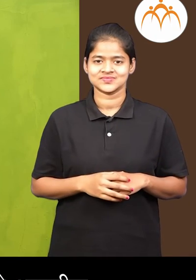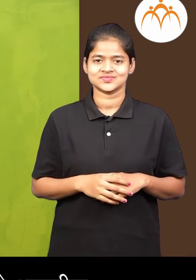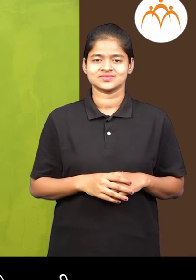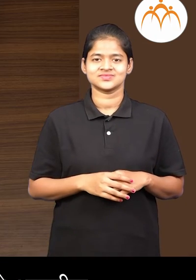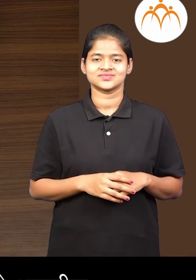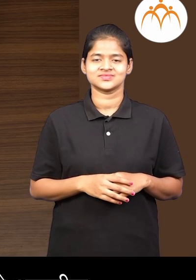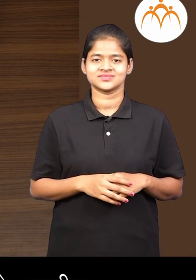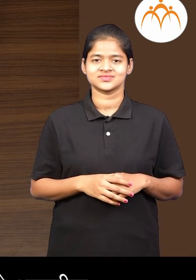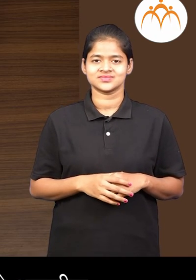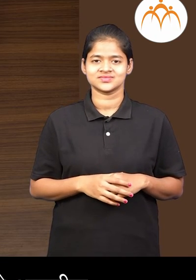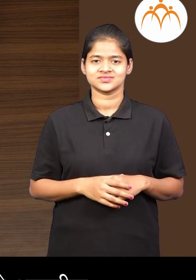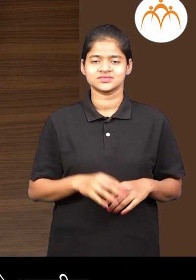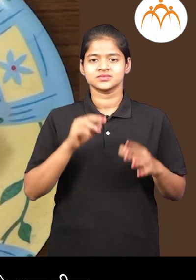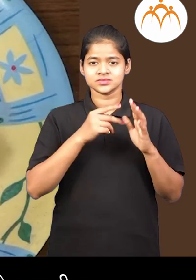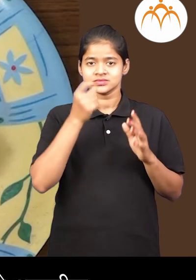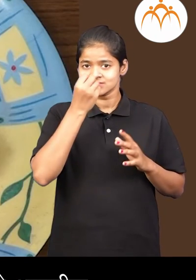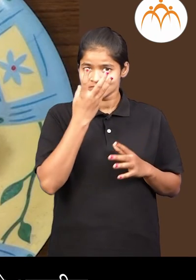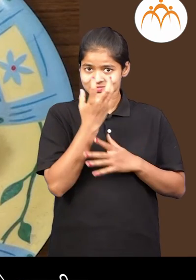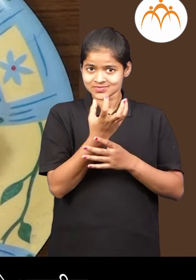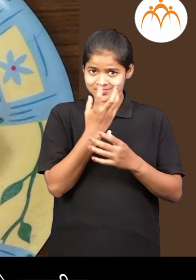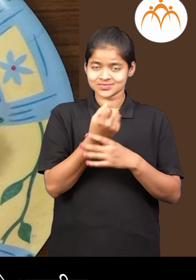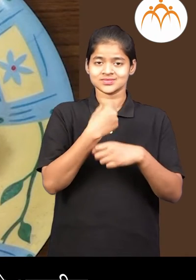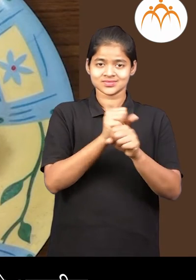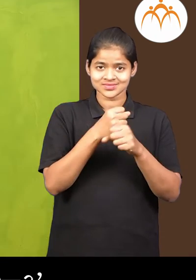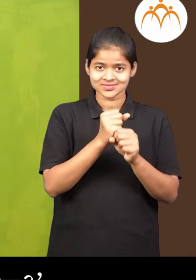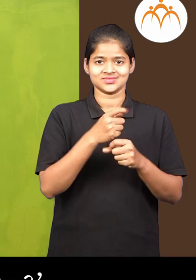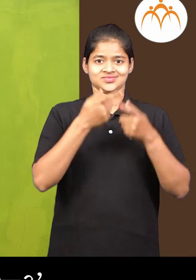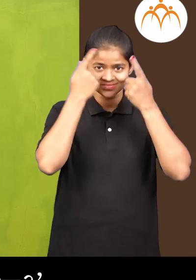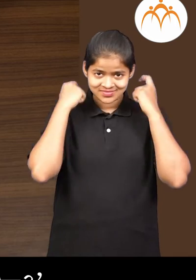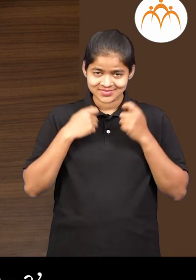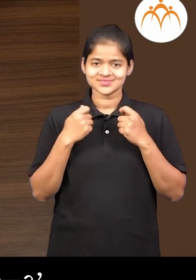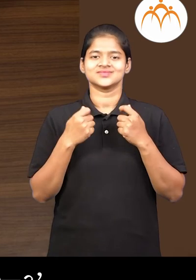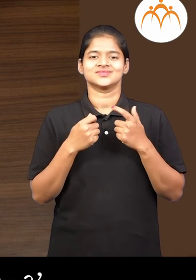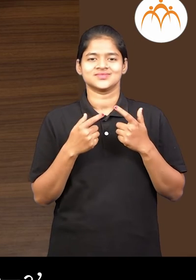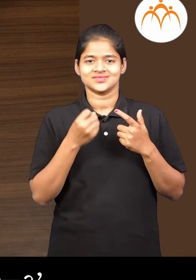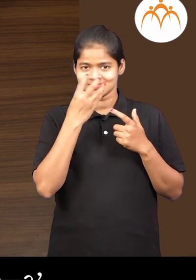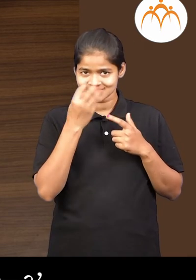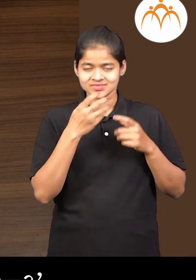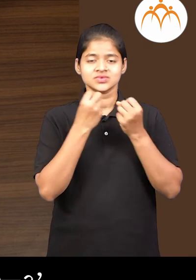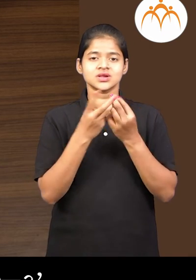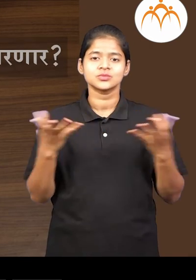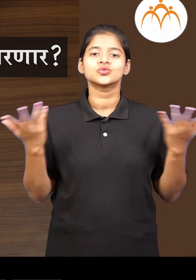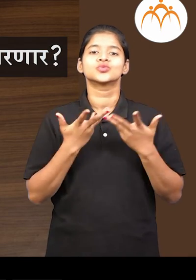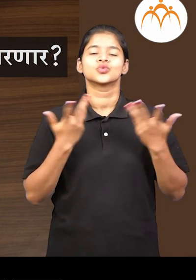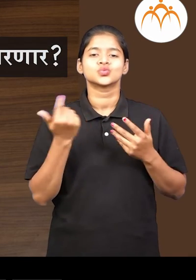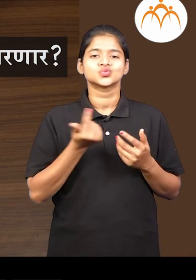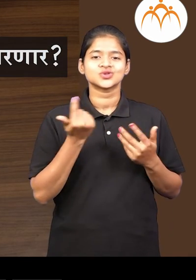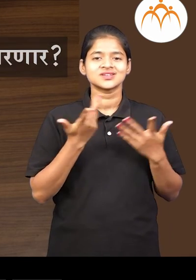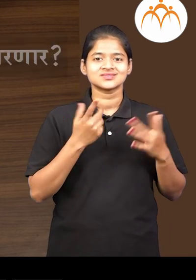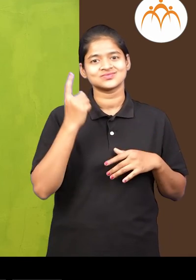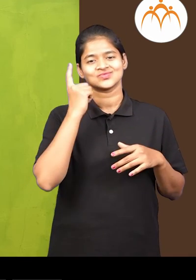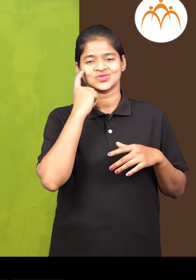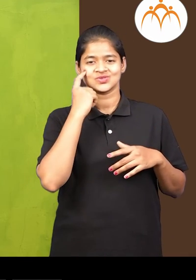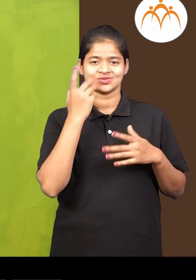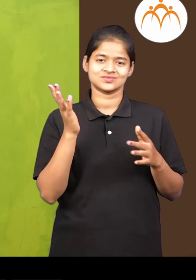तससता हार किवा गुच्छ बनवाईचे असती तर हारा साथी किती फुला लगतील किती फुला वापर